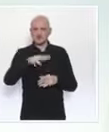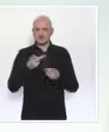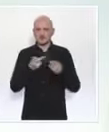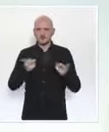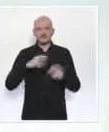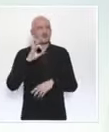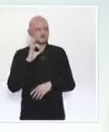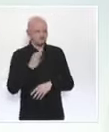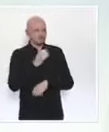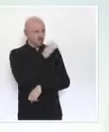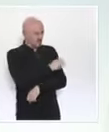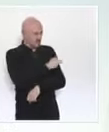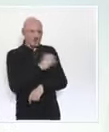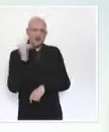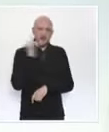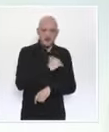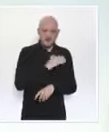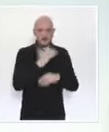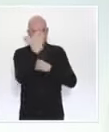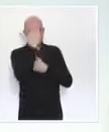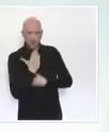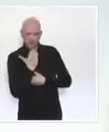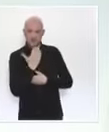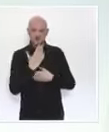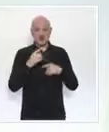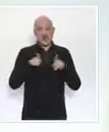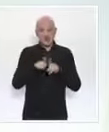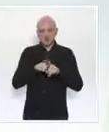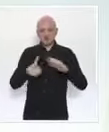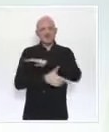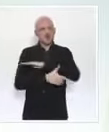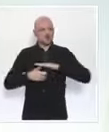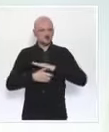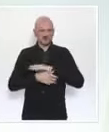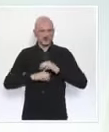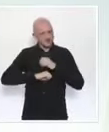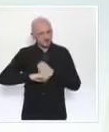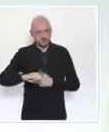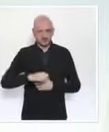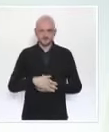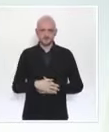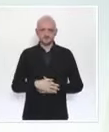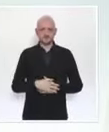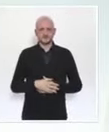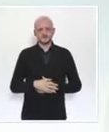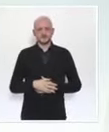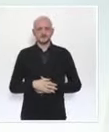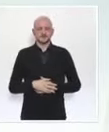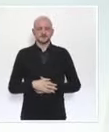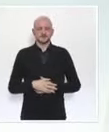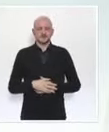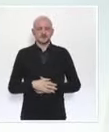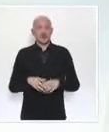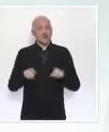arrivent rapidement et dans le cadre d'une logistique efficace. Elle est aussi que l